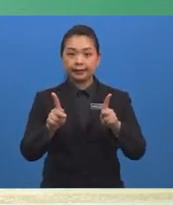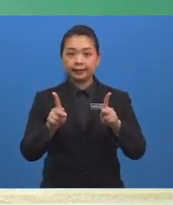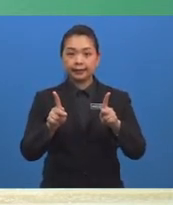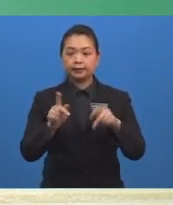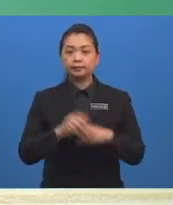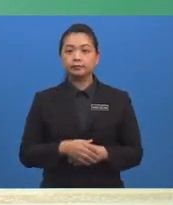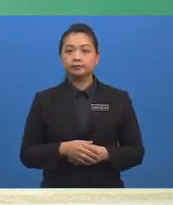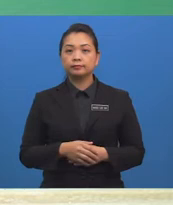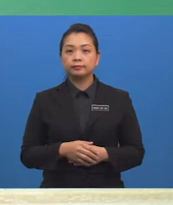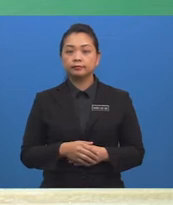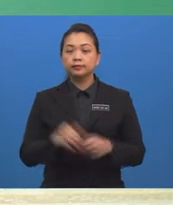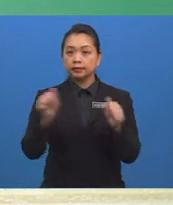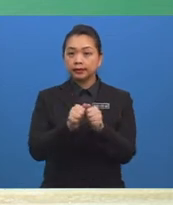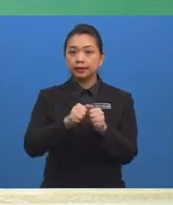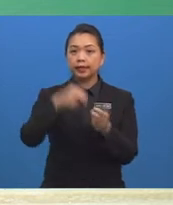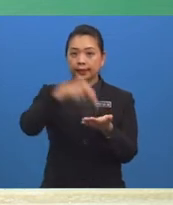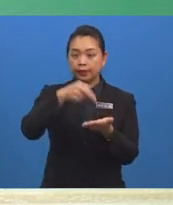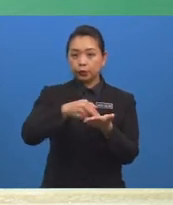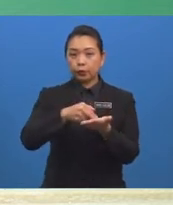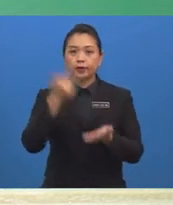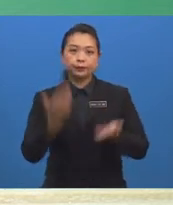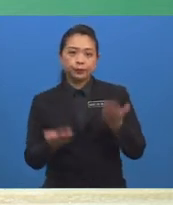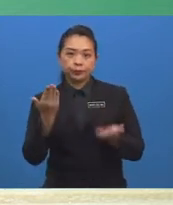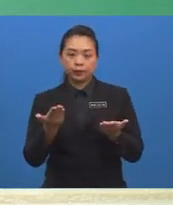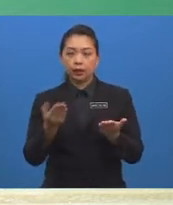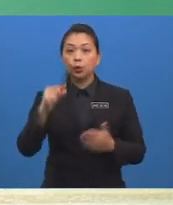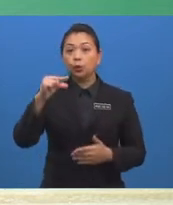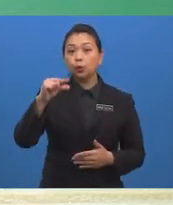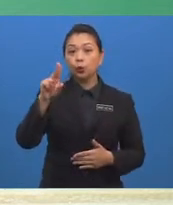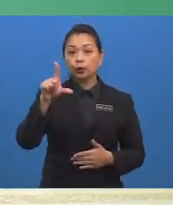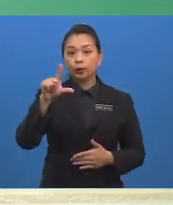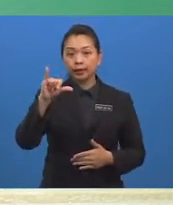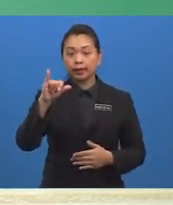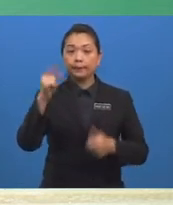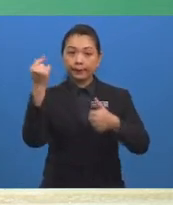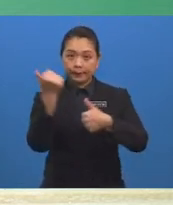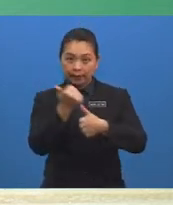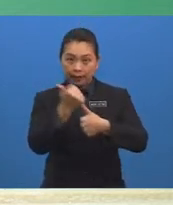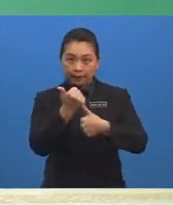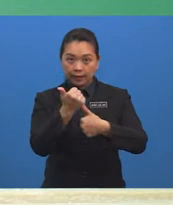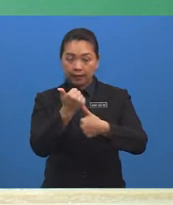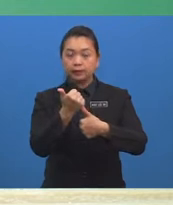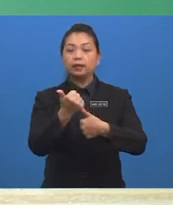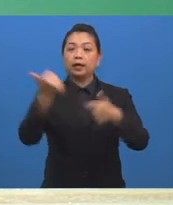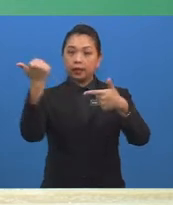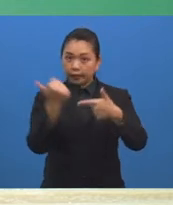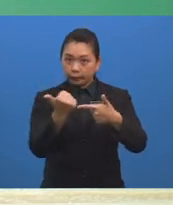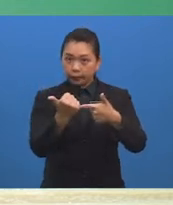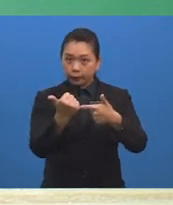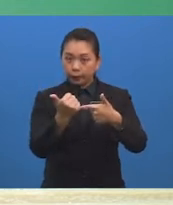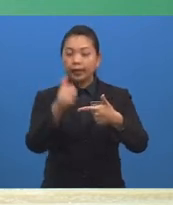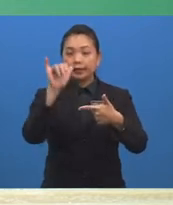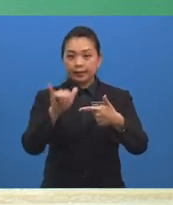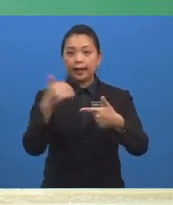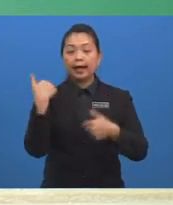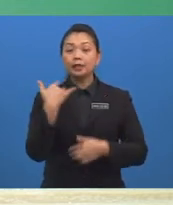Iaitu dengan menghitung kebarang kalian guli pertama Dan guli kedua yang mempunyai